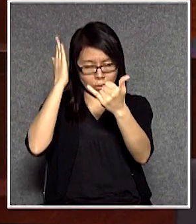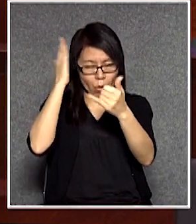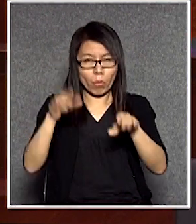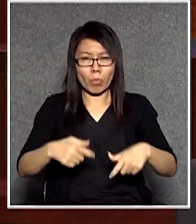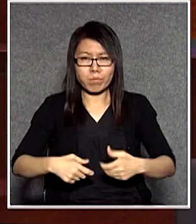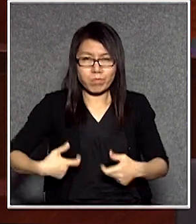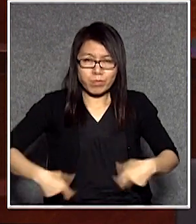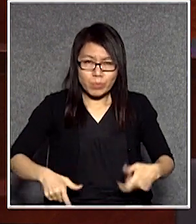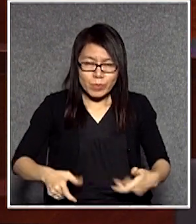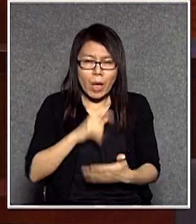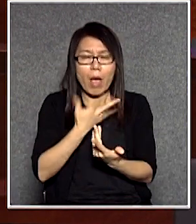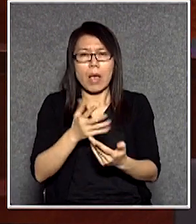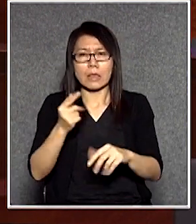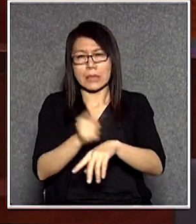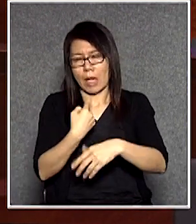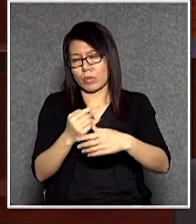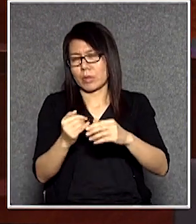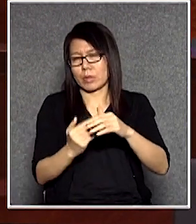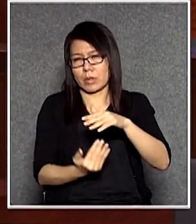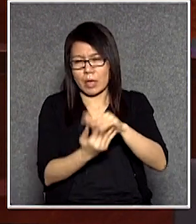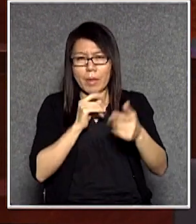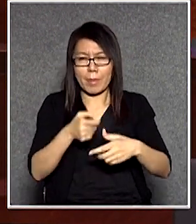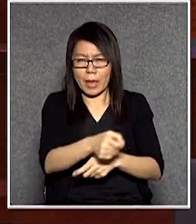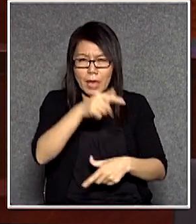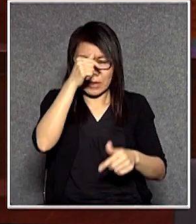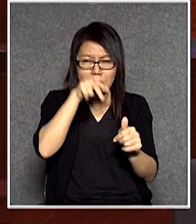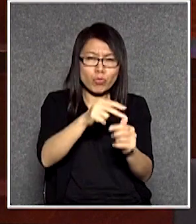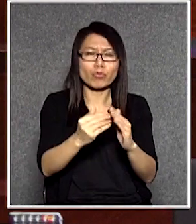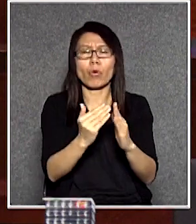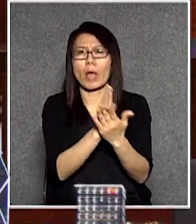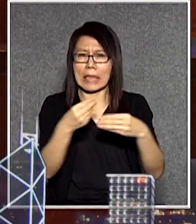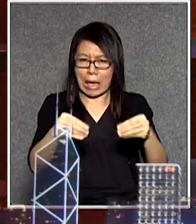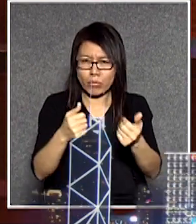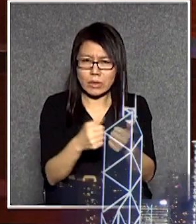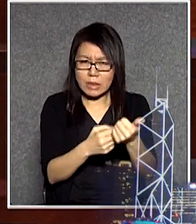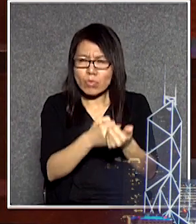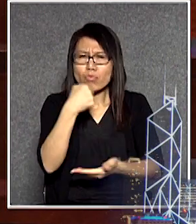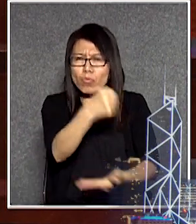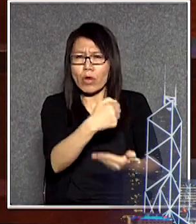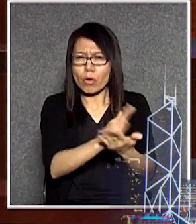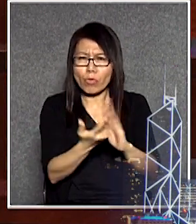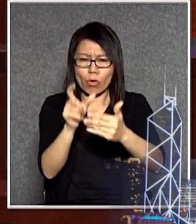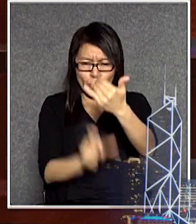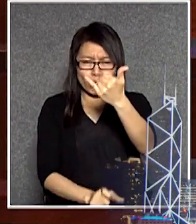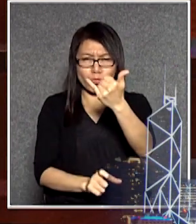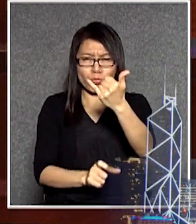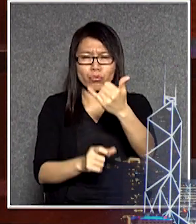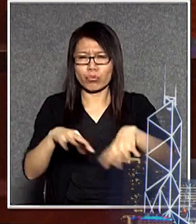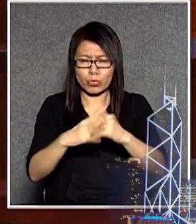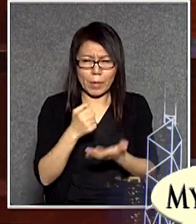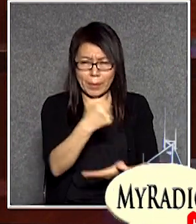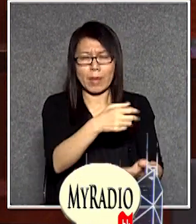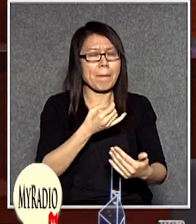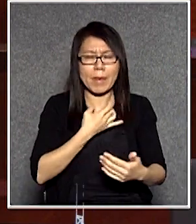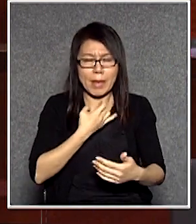定暫緩向醫管局立法會行政管理委員會和教資會資助的高等院校發放六月份的資助金請他們